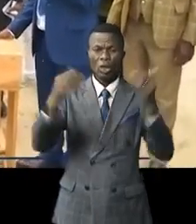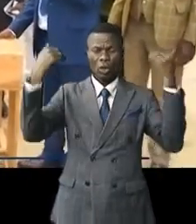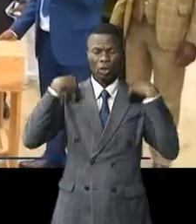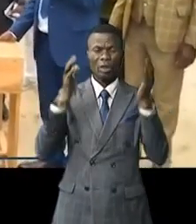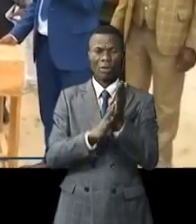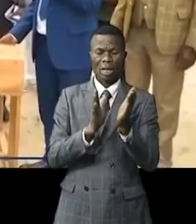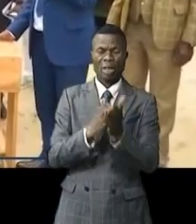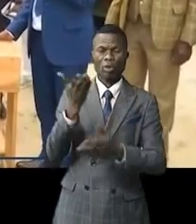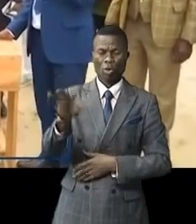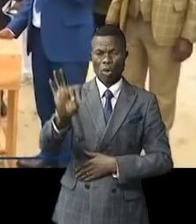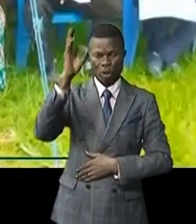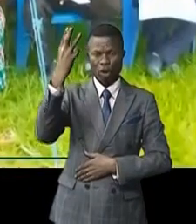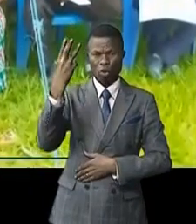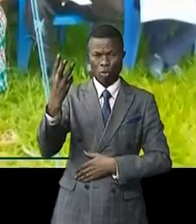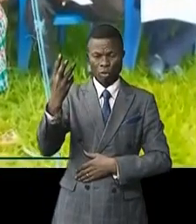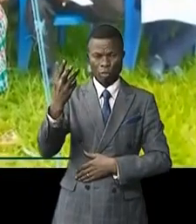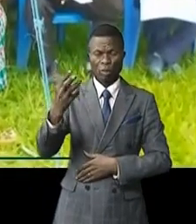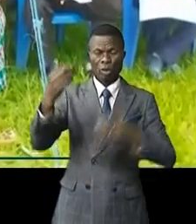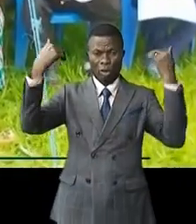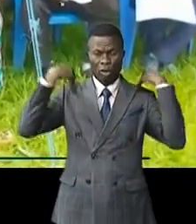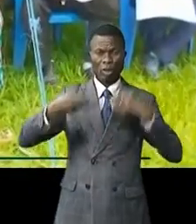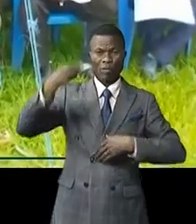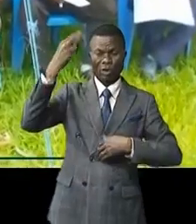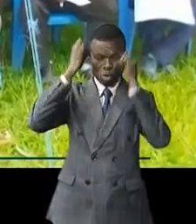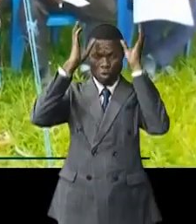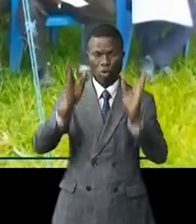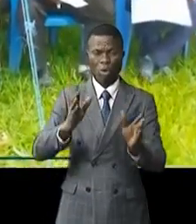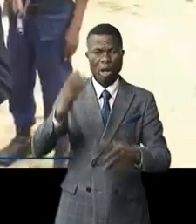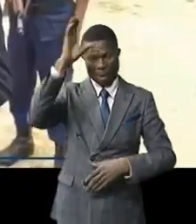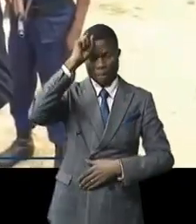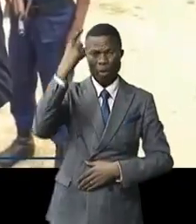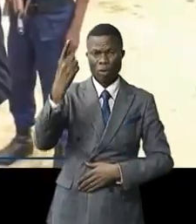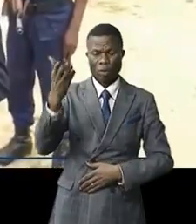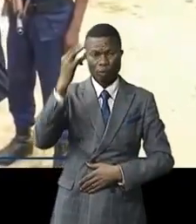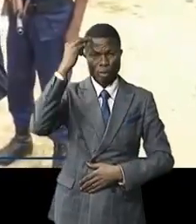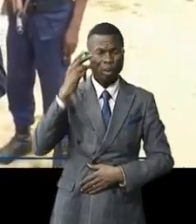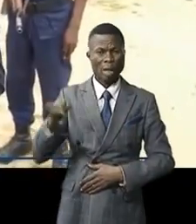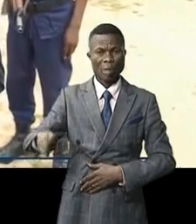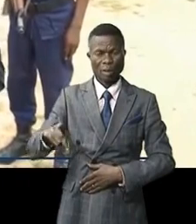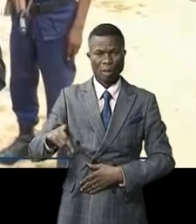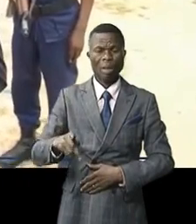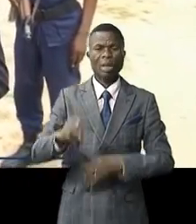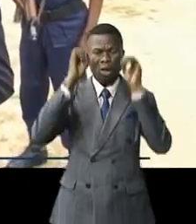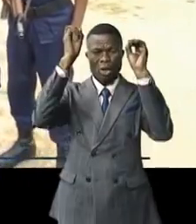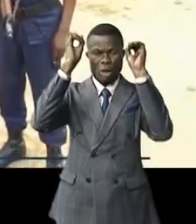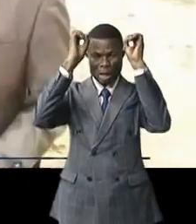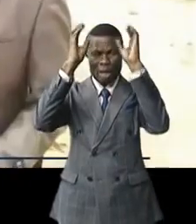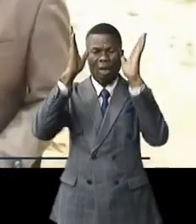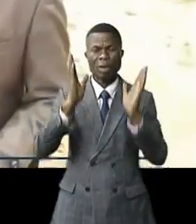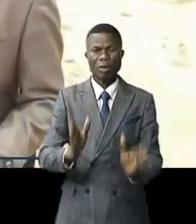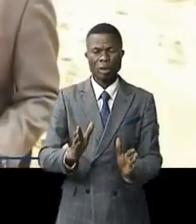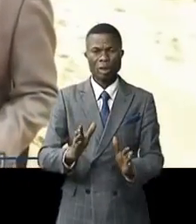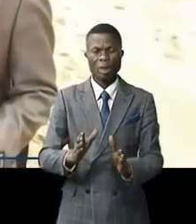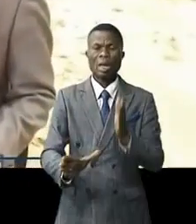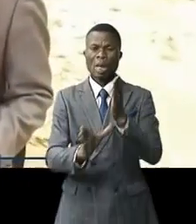de ses écoles respectives en présence des hauts cadres du secteur éducatif de Kouilou 1. Le ministre provincial de l'EPST Éric Mouziazia et